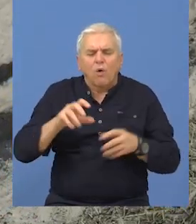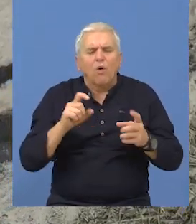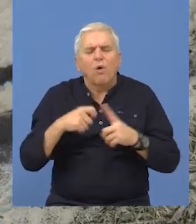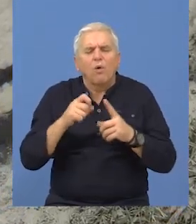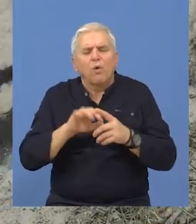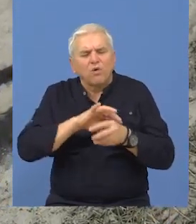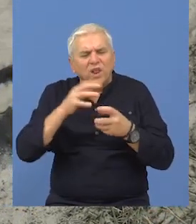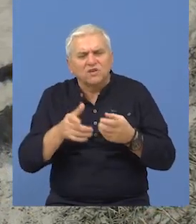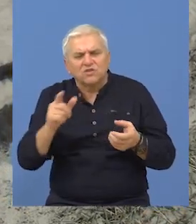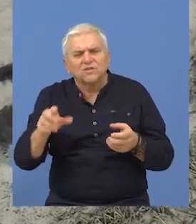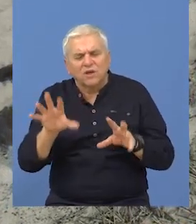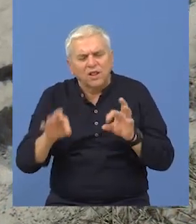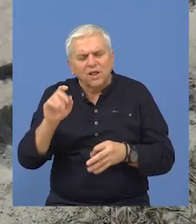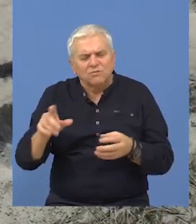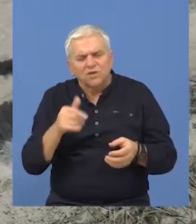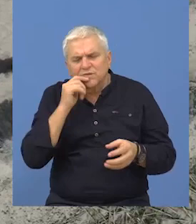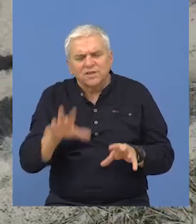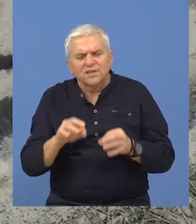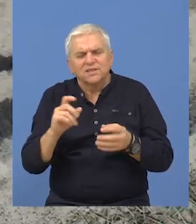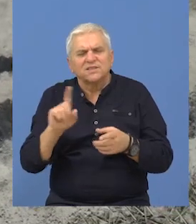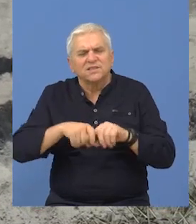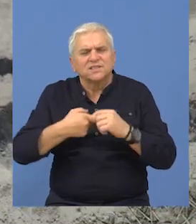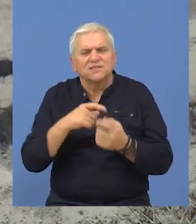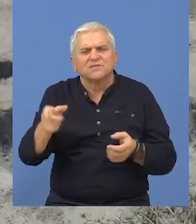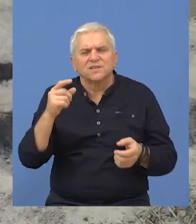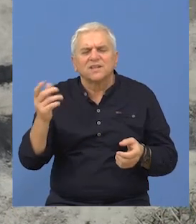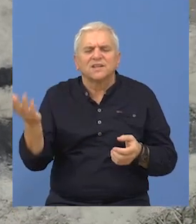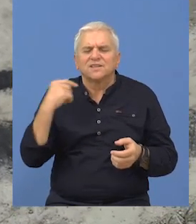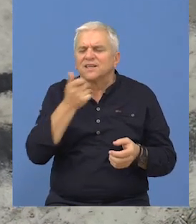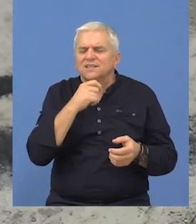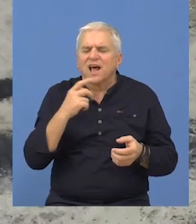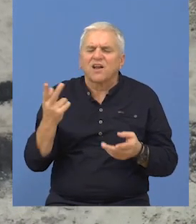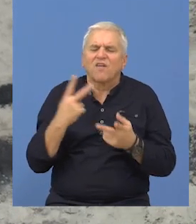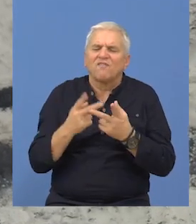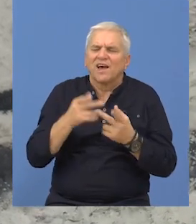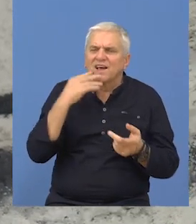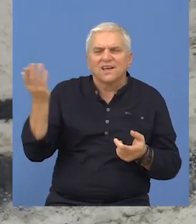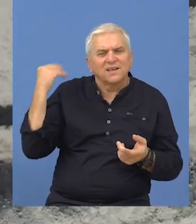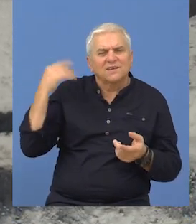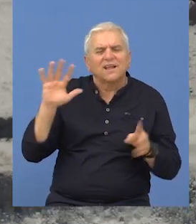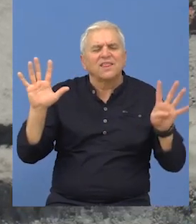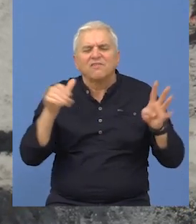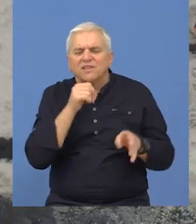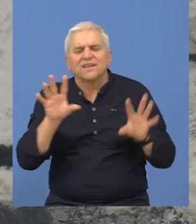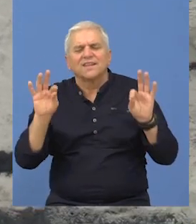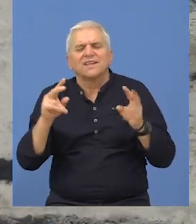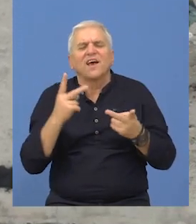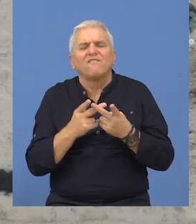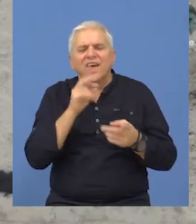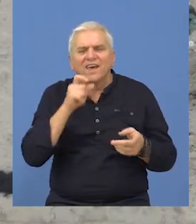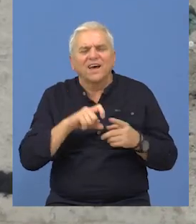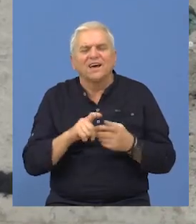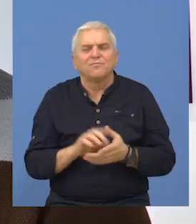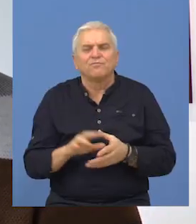specifičan podatak. Na tom lokalitetu pronađeni su i predmeti iz ranog srednjeg veka, odnosno iz devetog i